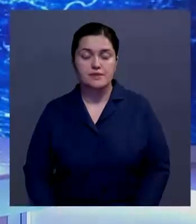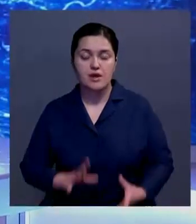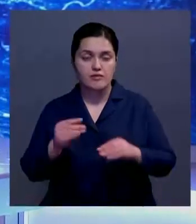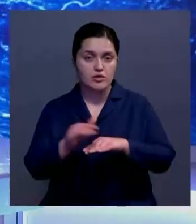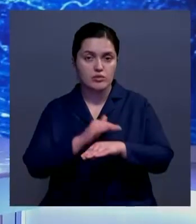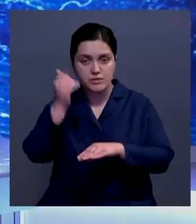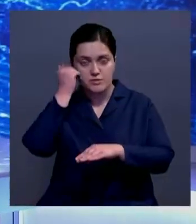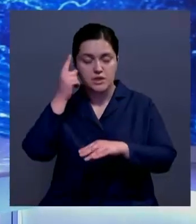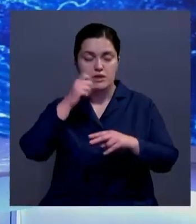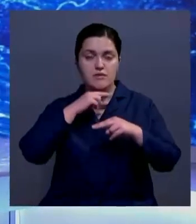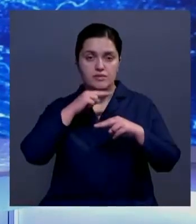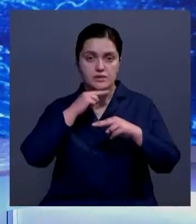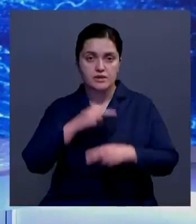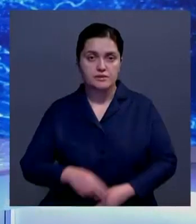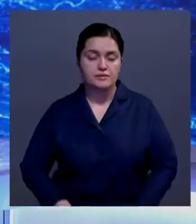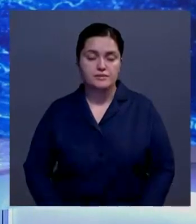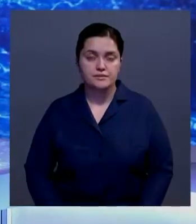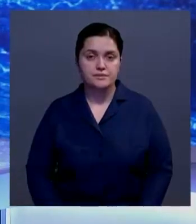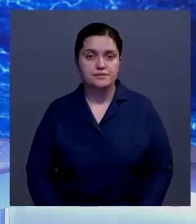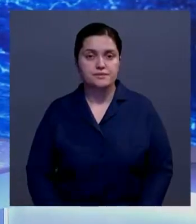Мы на этом закончим. Оставайтесь с нами. До скорого.